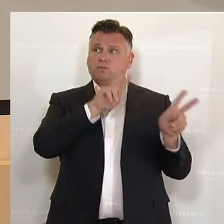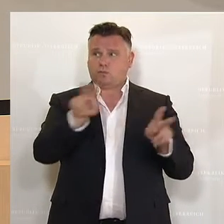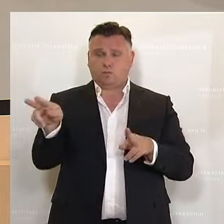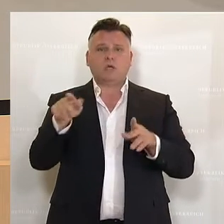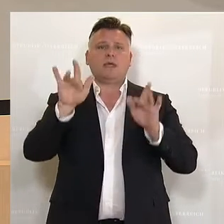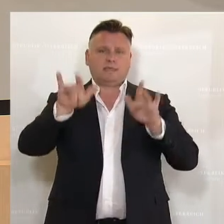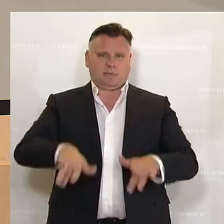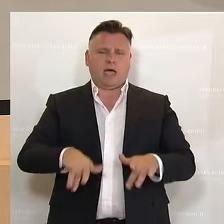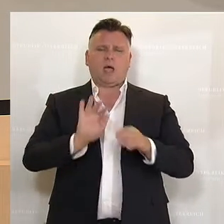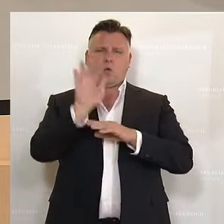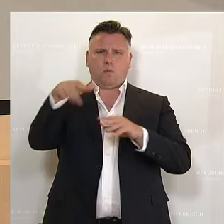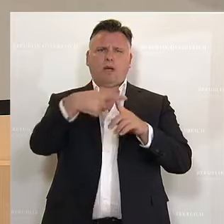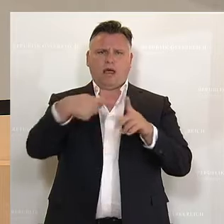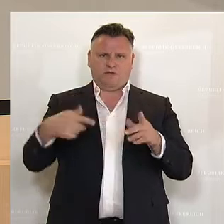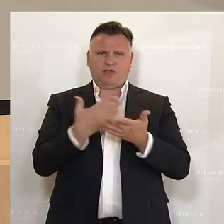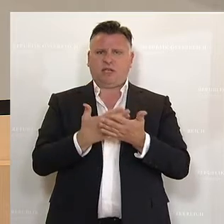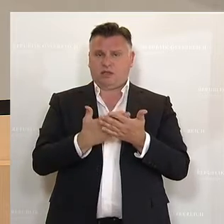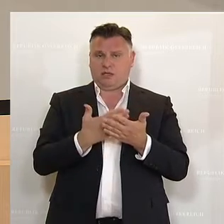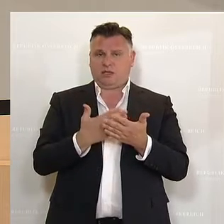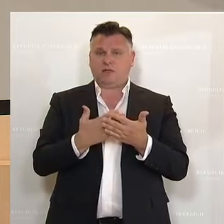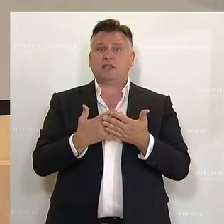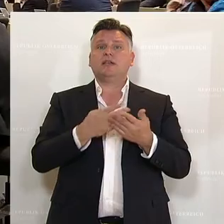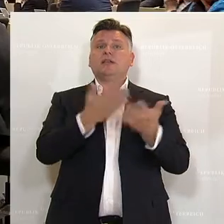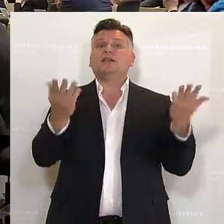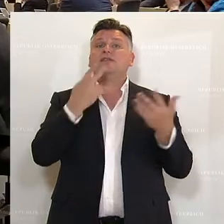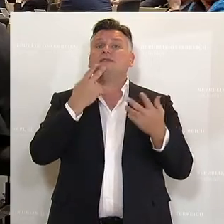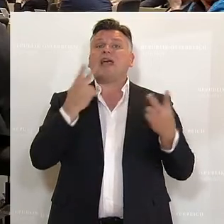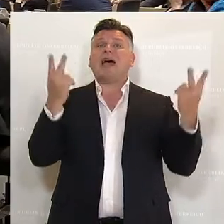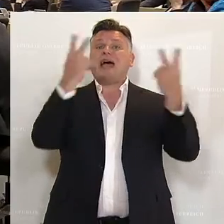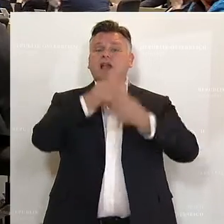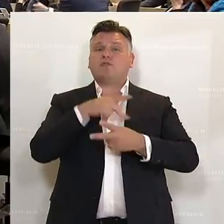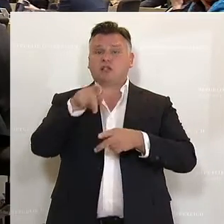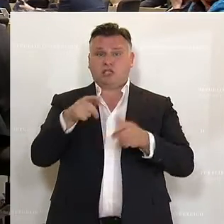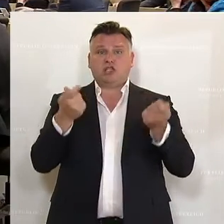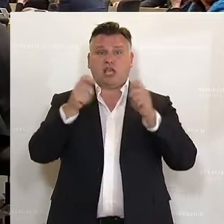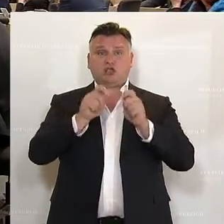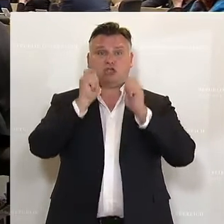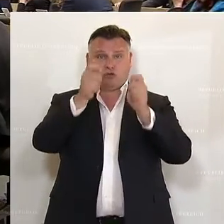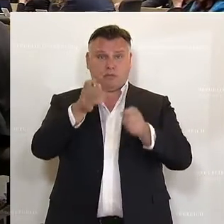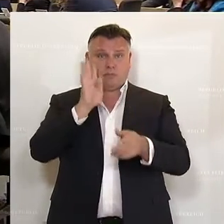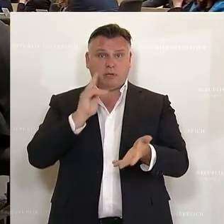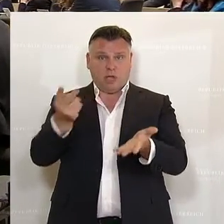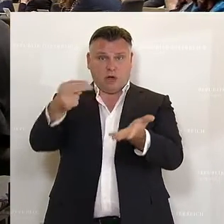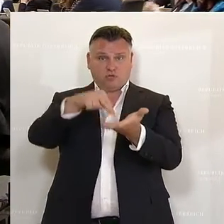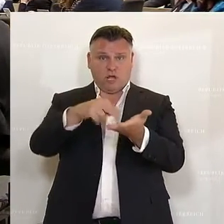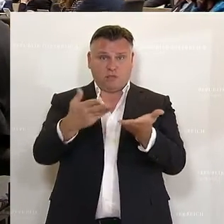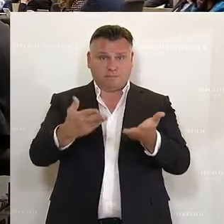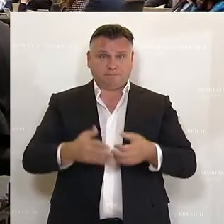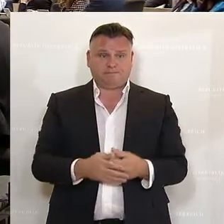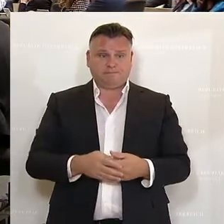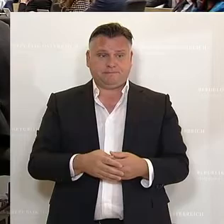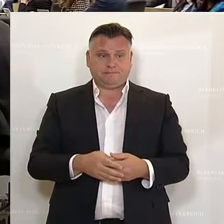ausdrücklich fest und ich bitte jene Damen und Herren, die sich für den Entschließungsantrag aussprechen, um ein entsprechendes Zeichen.